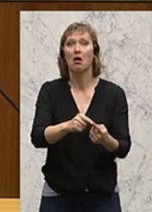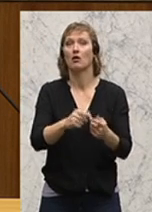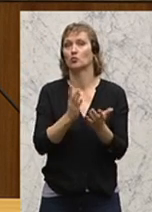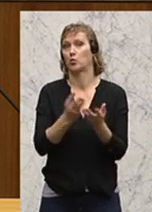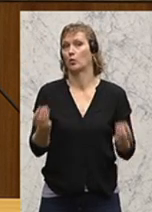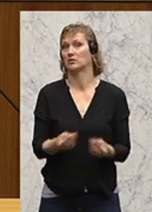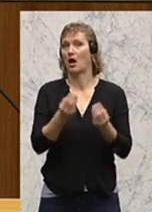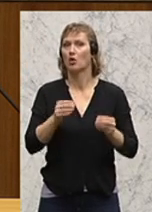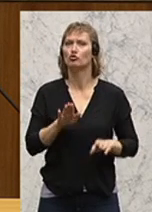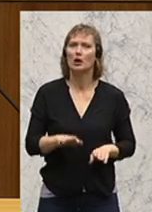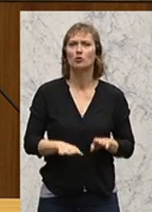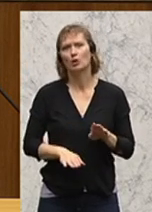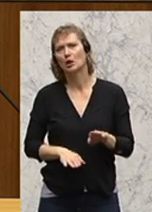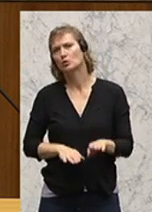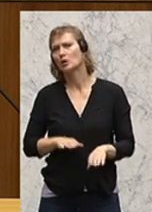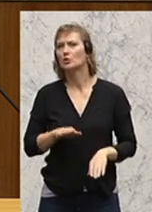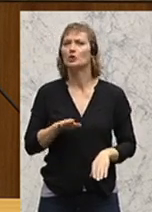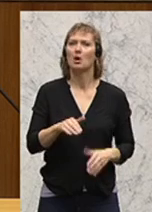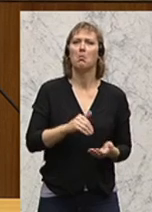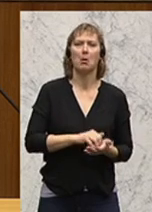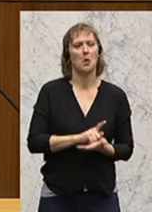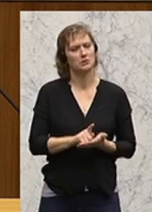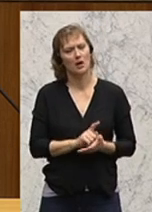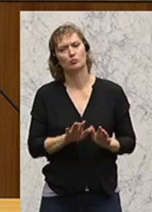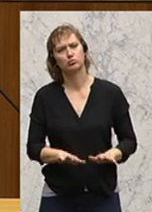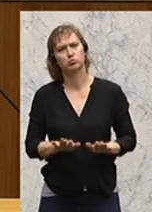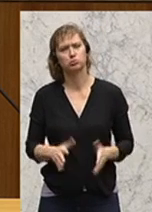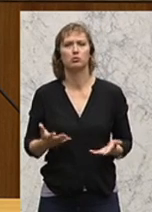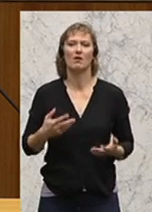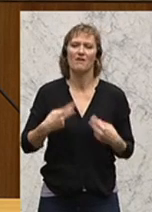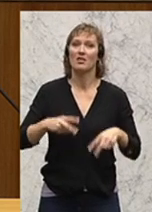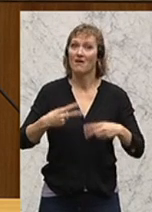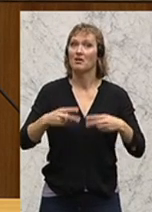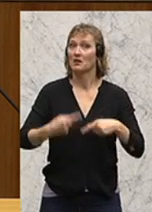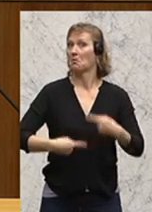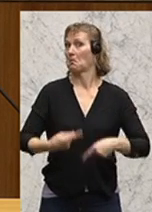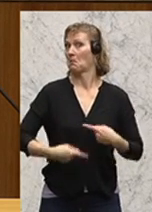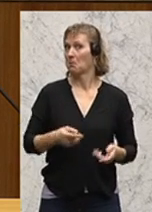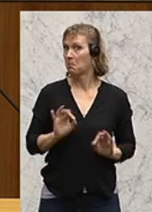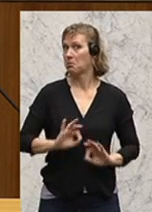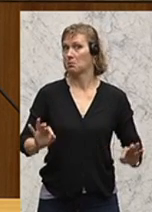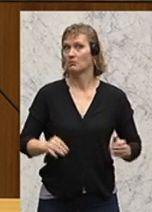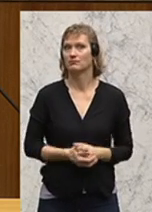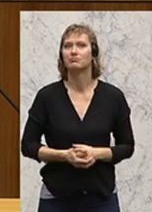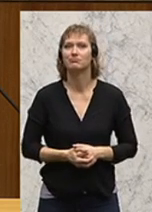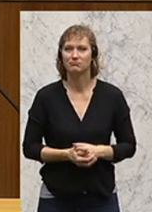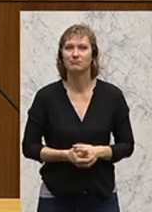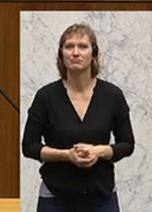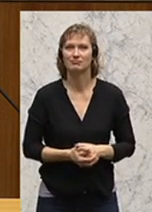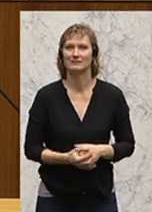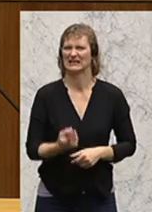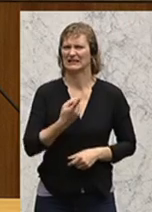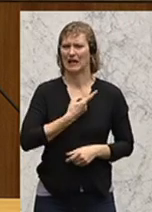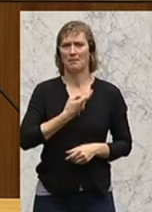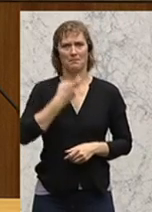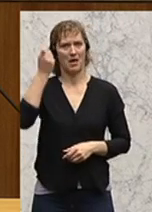in der Sache, Step by Step, alles braucht natürlich seine Zeit, wirklich weitergekommen. Und ich bin